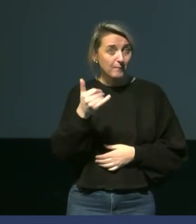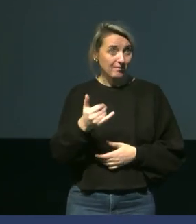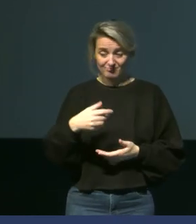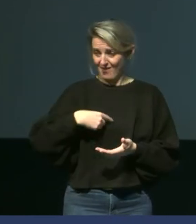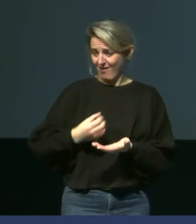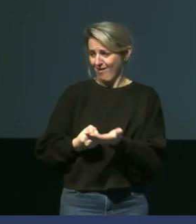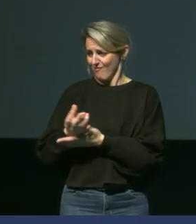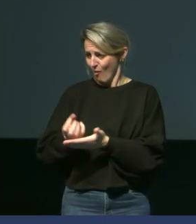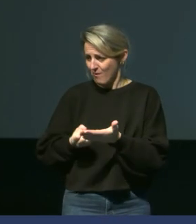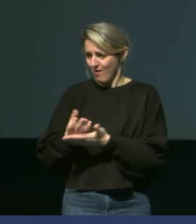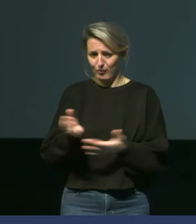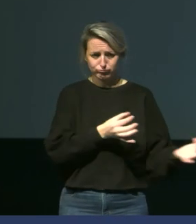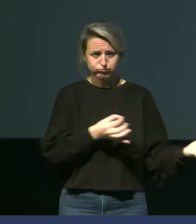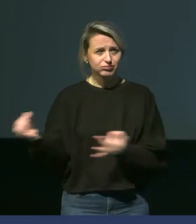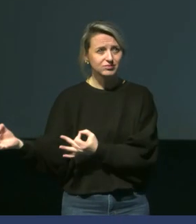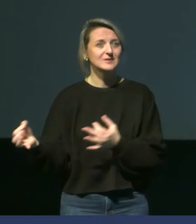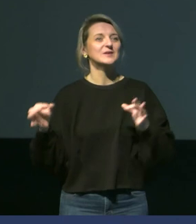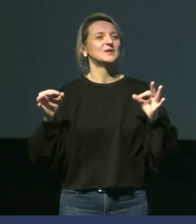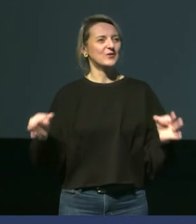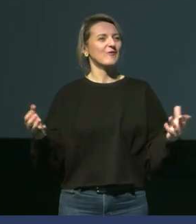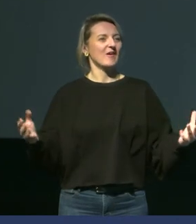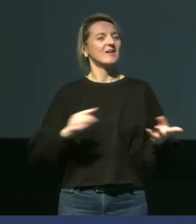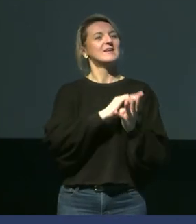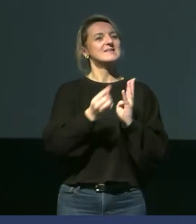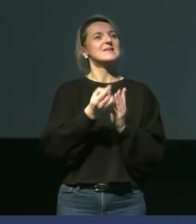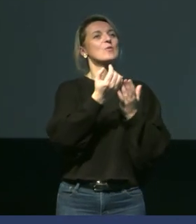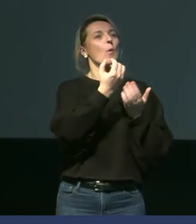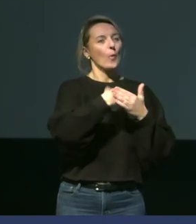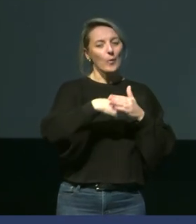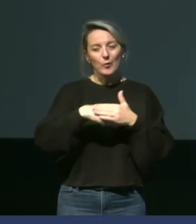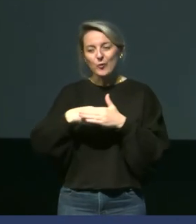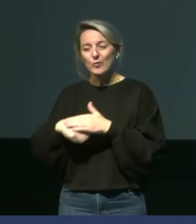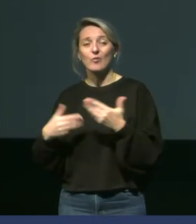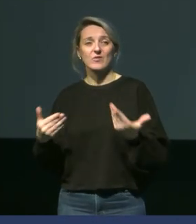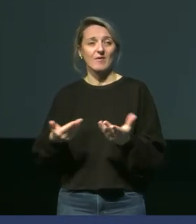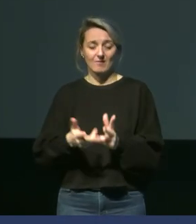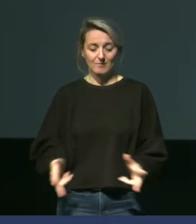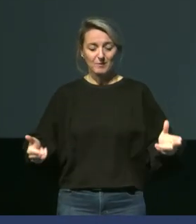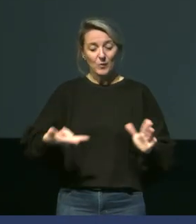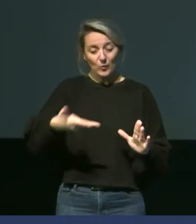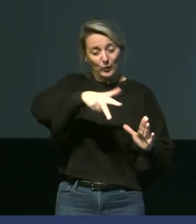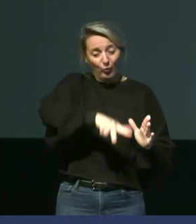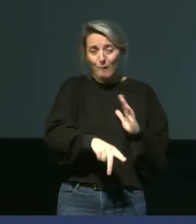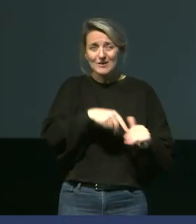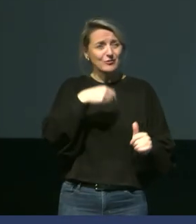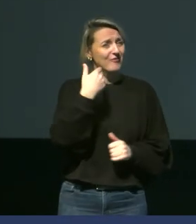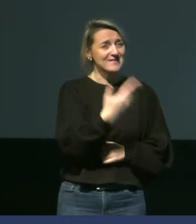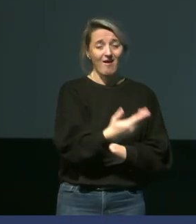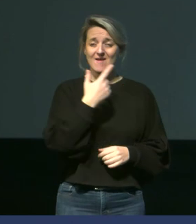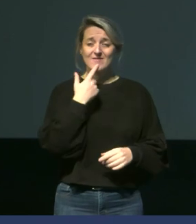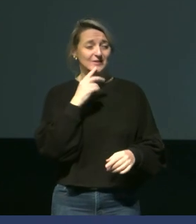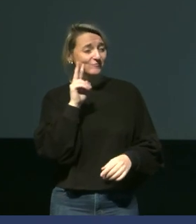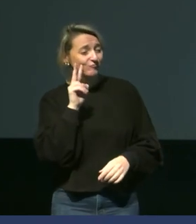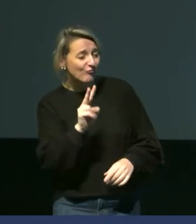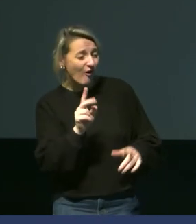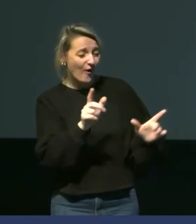reproduction. Et ça, c'est ce que je fais durant toute la saison de reproduction,'est-à-dire durant trois mois sur le terrain. Je vais voir mes